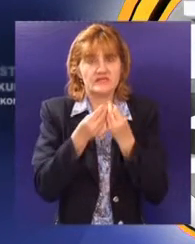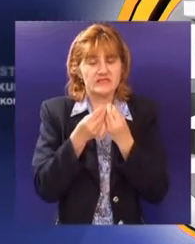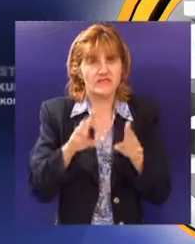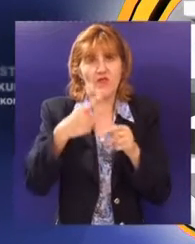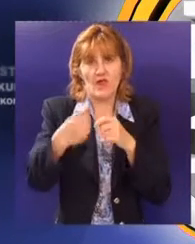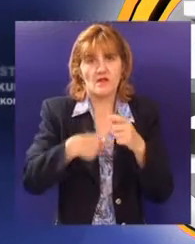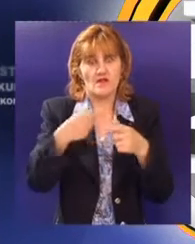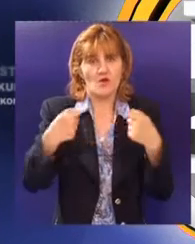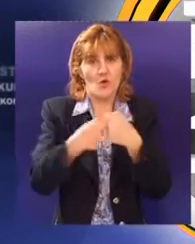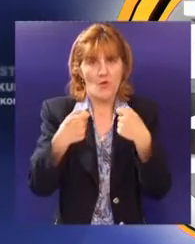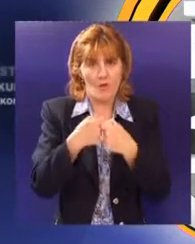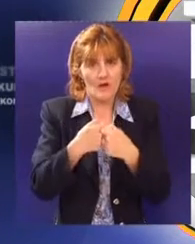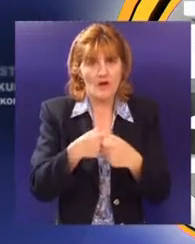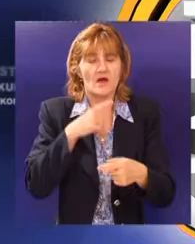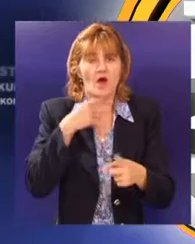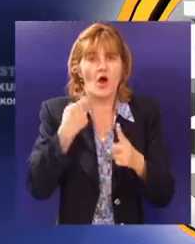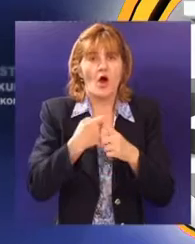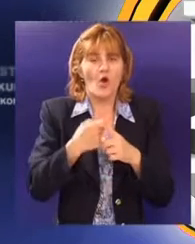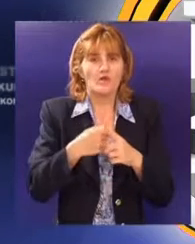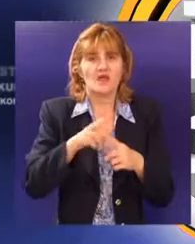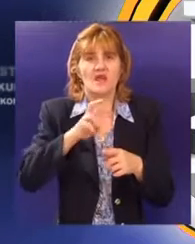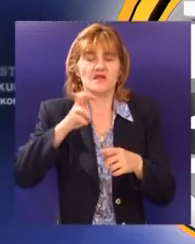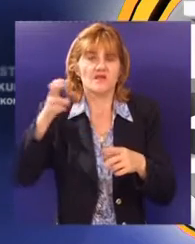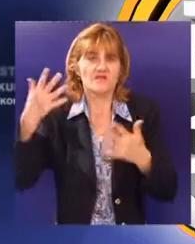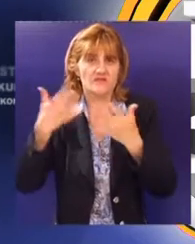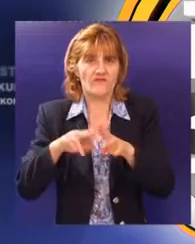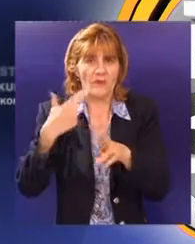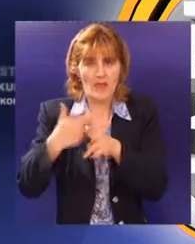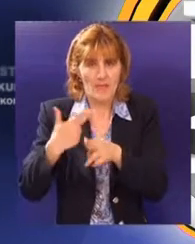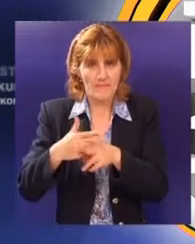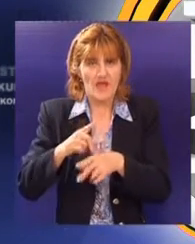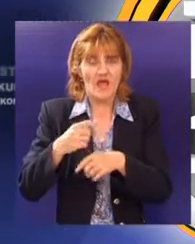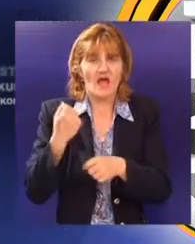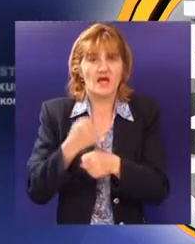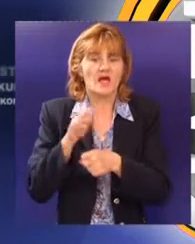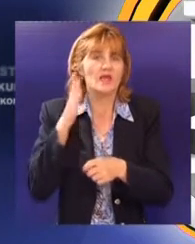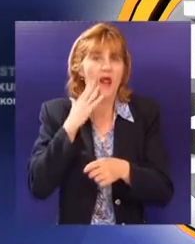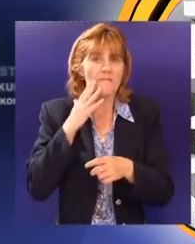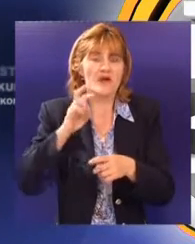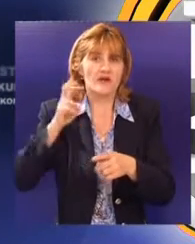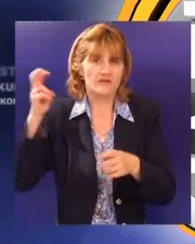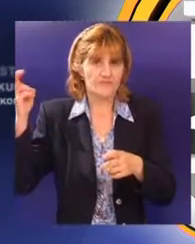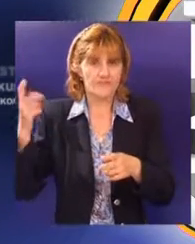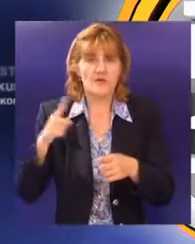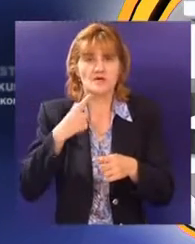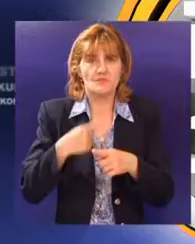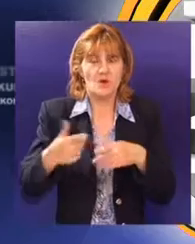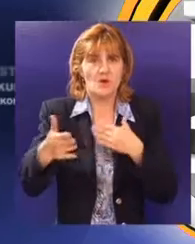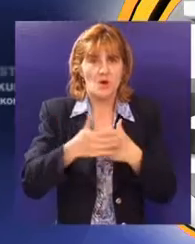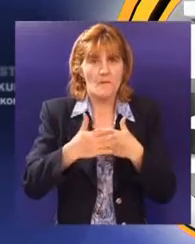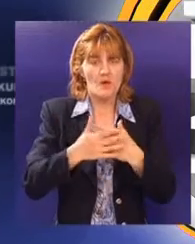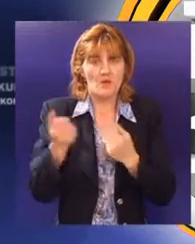svetskih poznatih proizvođača Continental, Uniroyal, Semperit, Barum, General, Amerika i Mitas. Pored